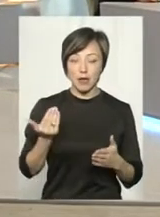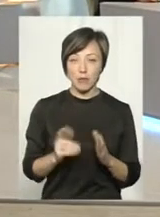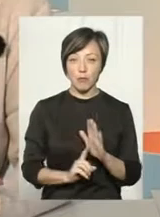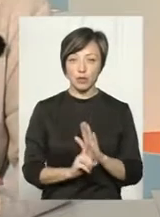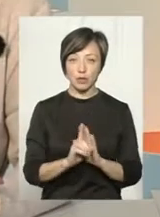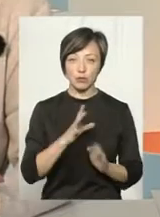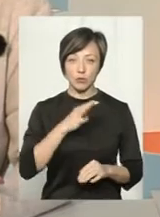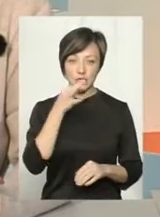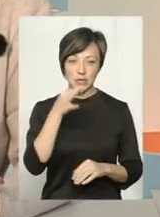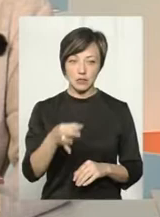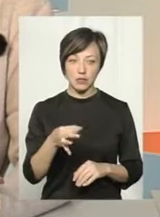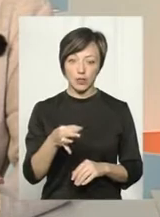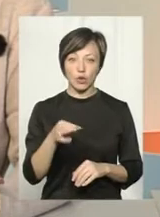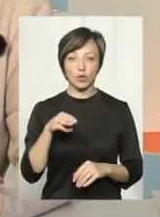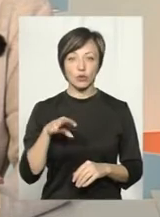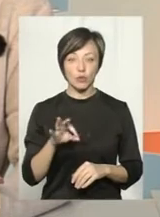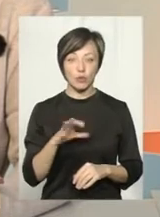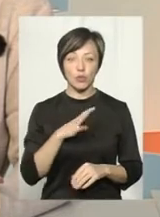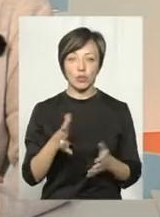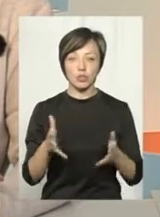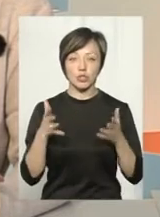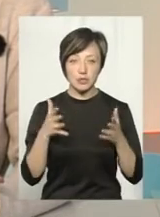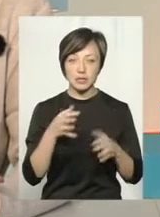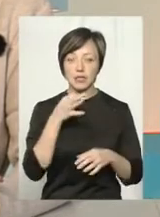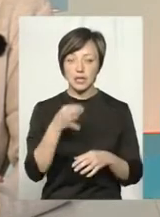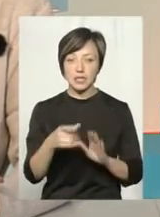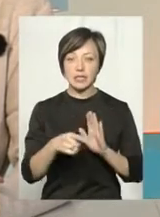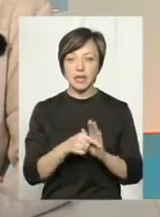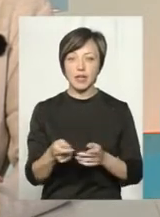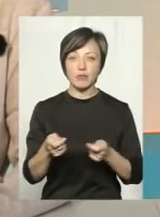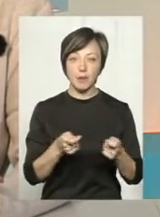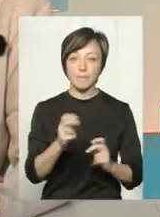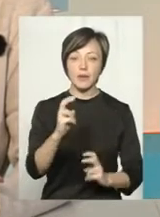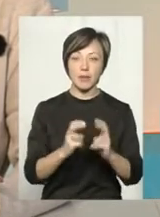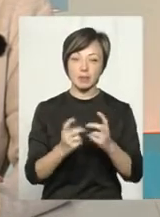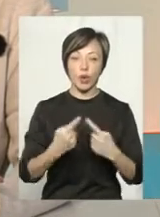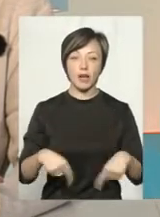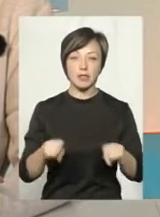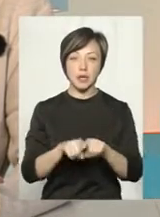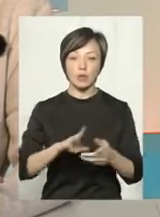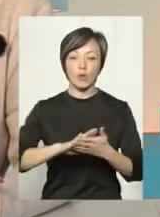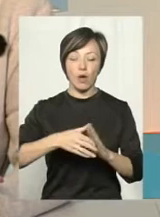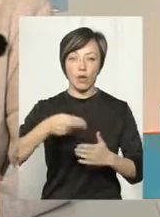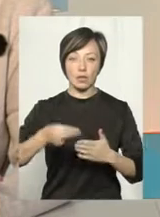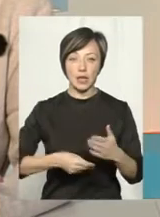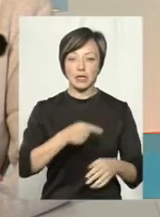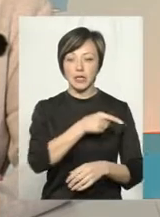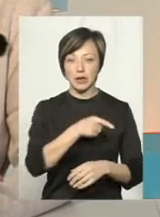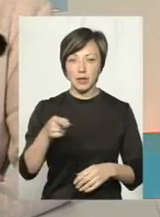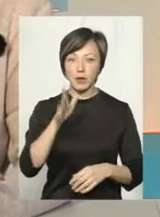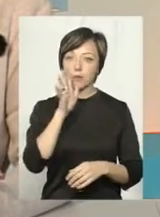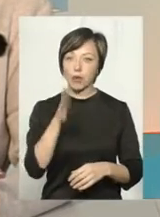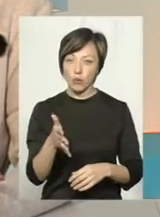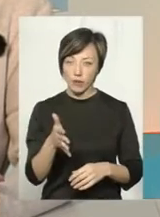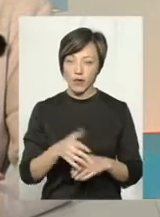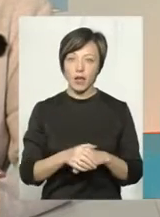було сказано, то було чітко сказано, що з керівниками, підприємств і організацією вкладається контракт терміном на п'ять